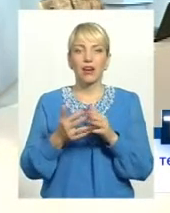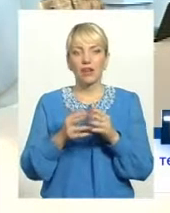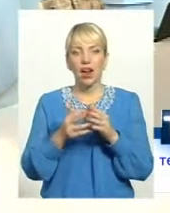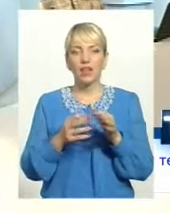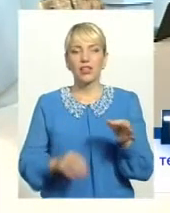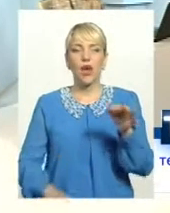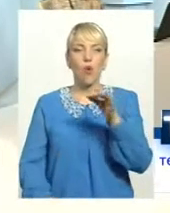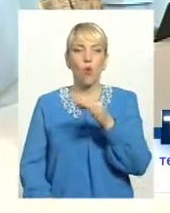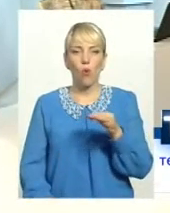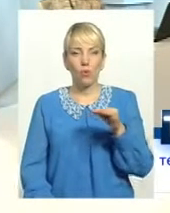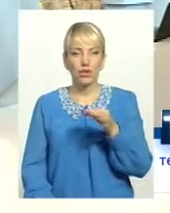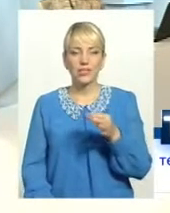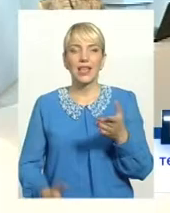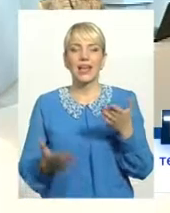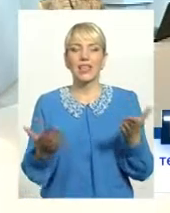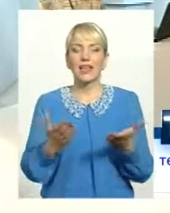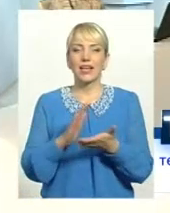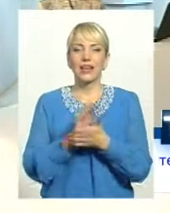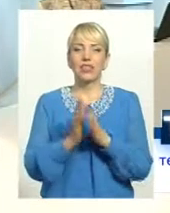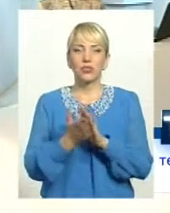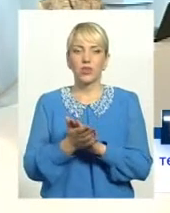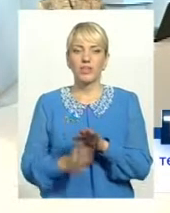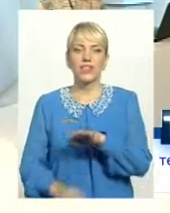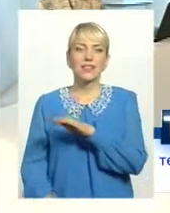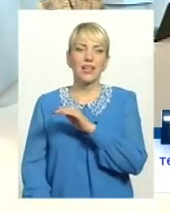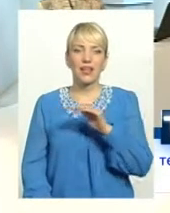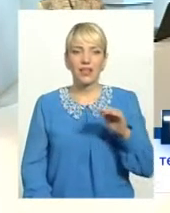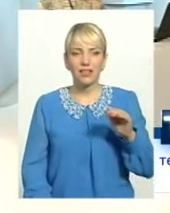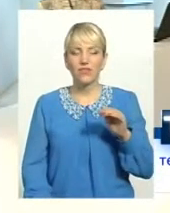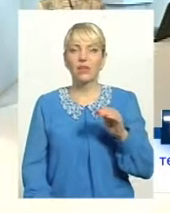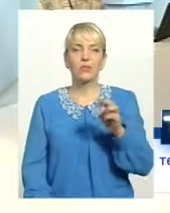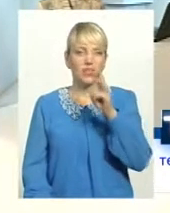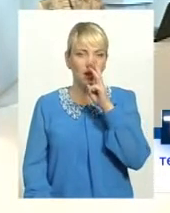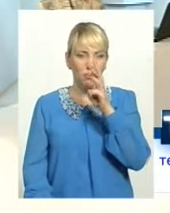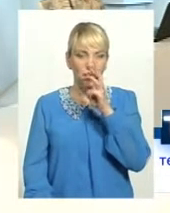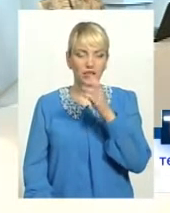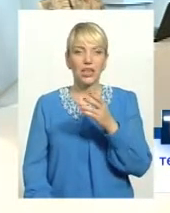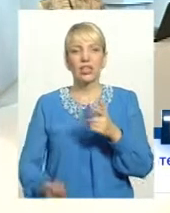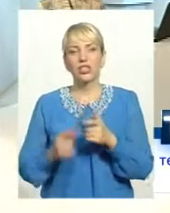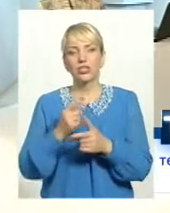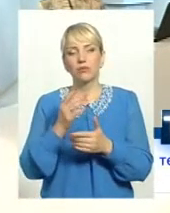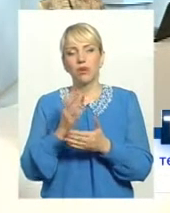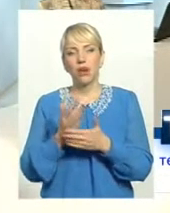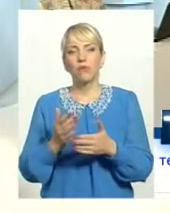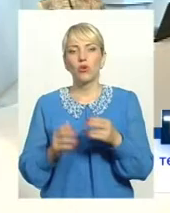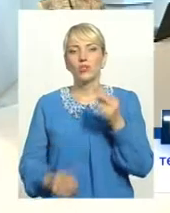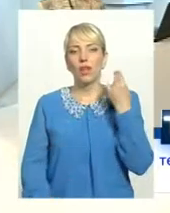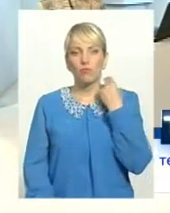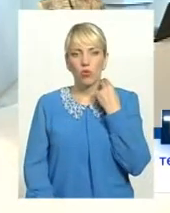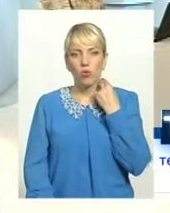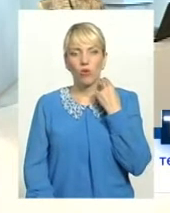ситуація з рівнем зарплат? І чи маємо ми заборгованість в цій галузі господарства?